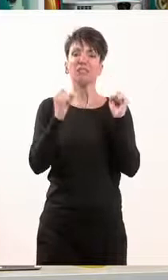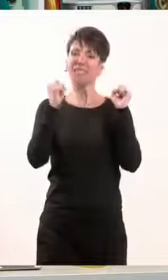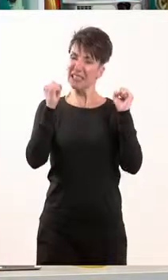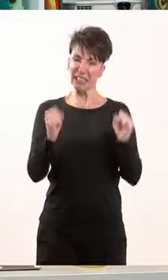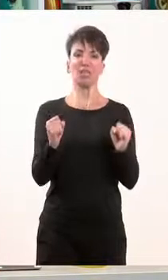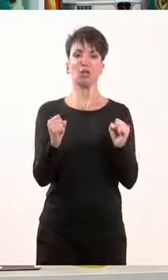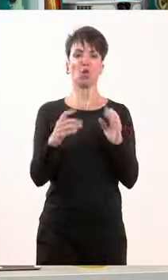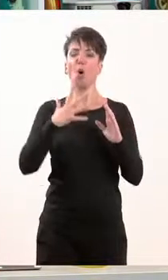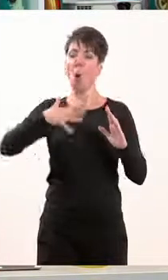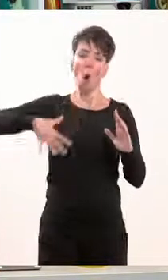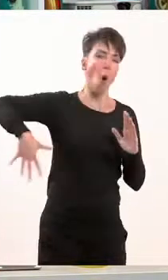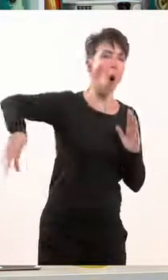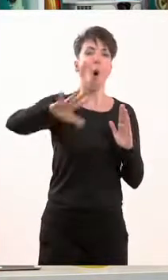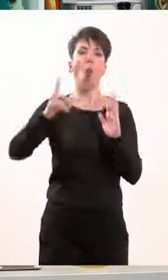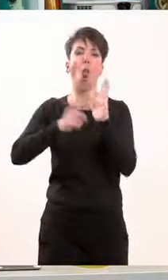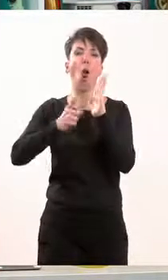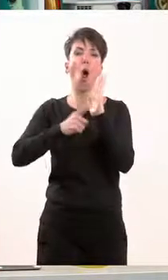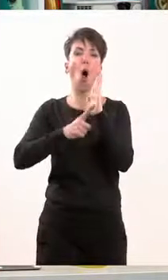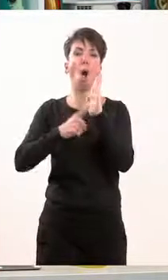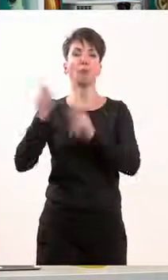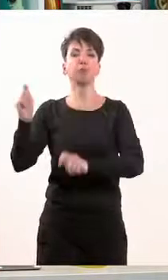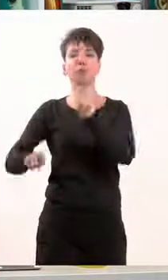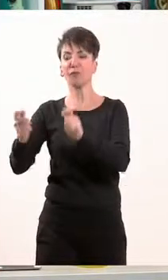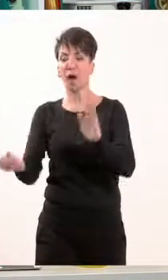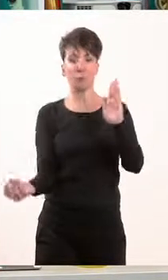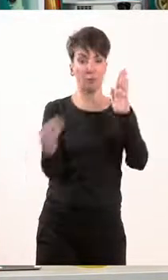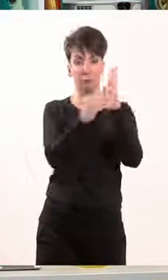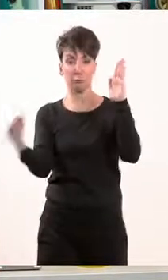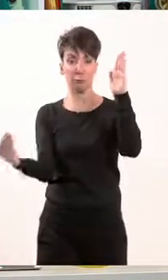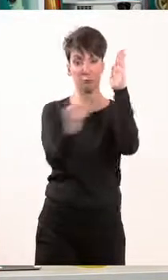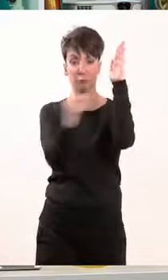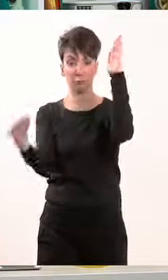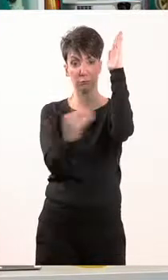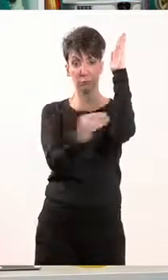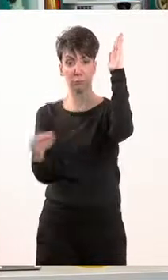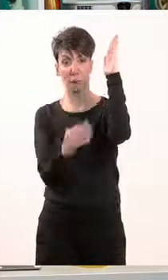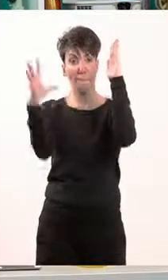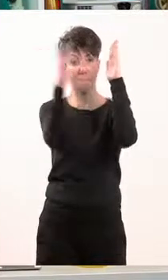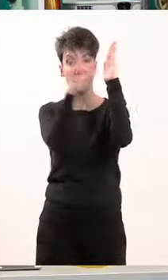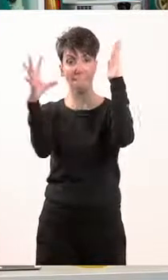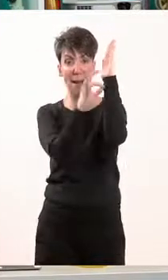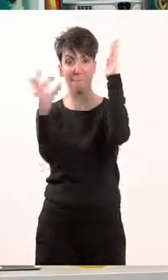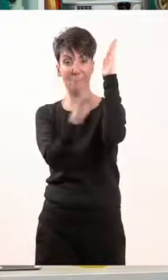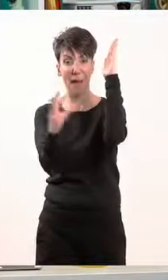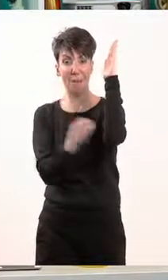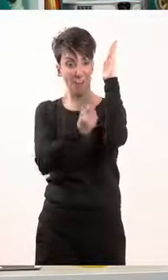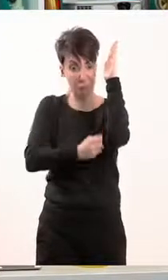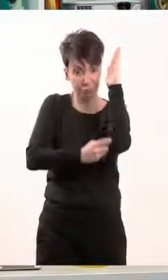νόμοι του κράτους, ότι το Σύνταγμα είναι ο ανώτερος νόμος του κράτους με 120 άρθρα,